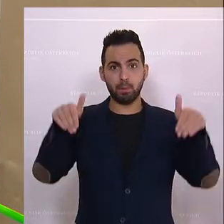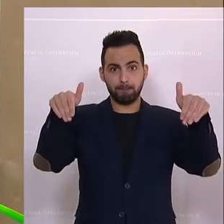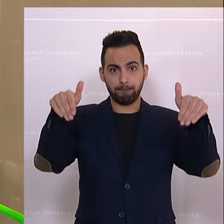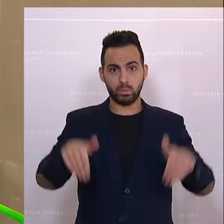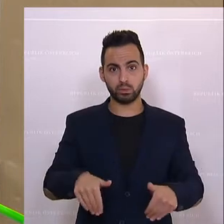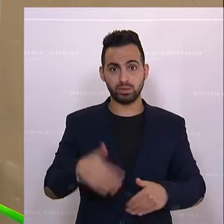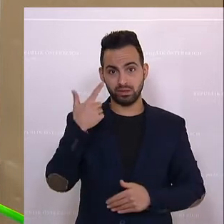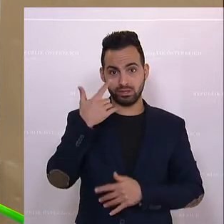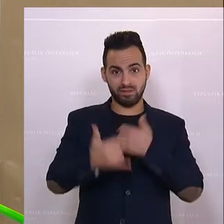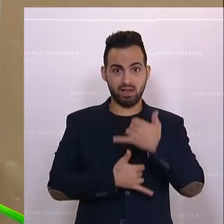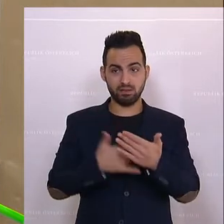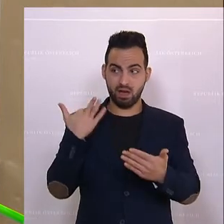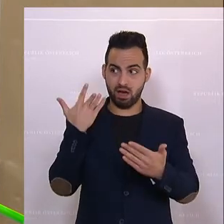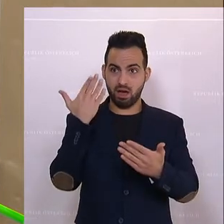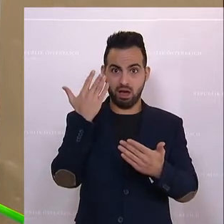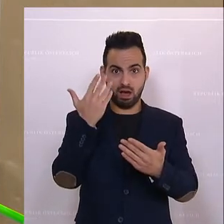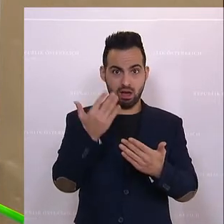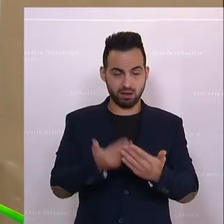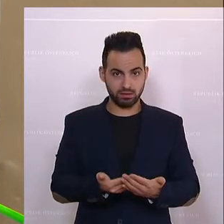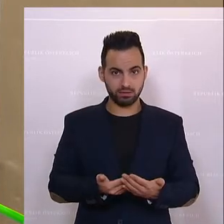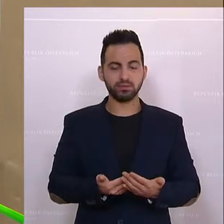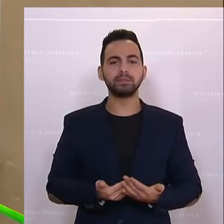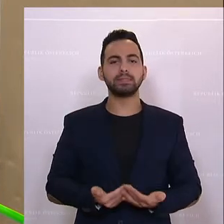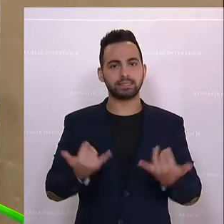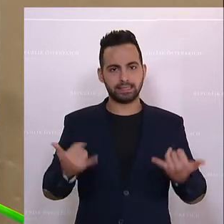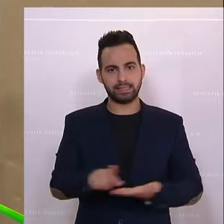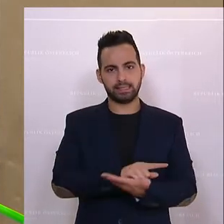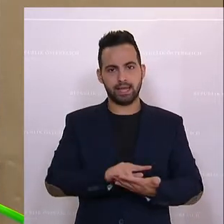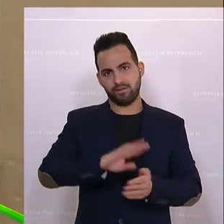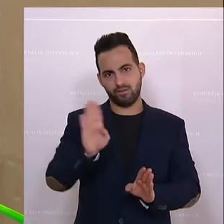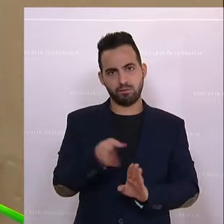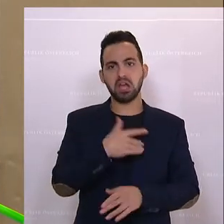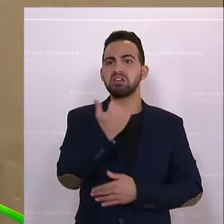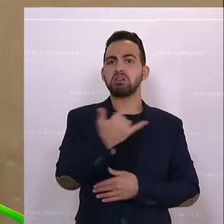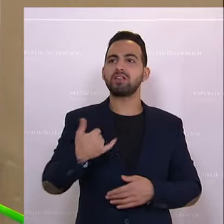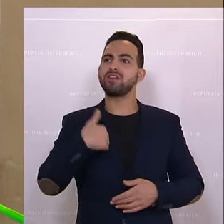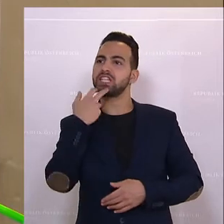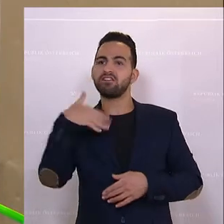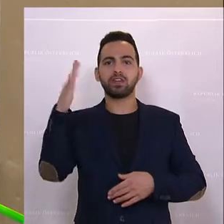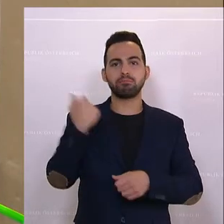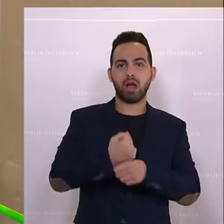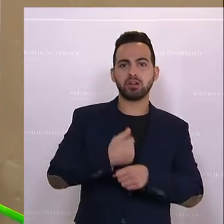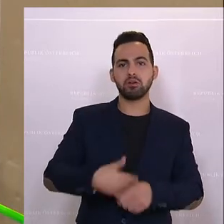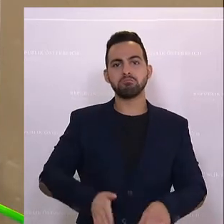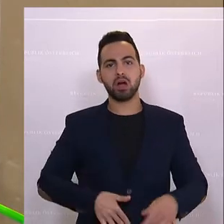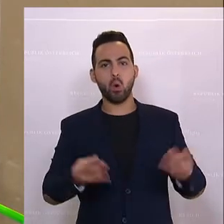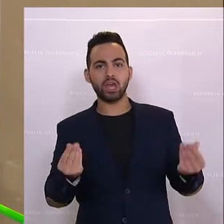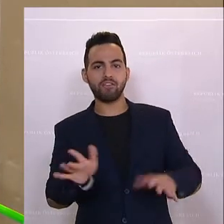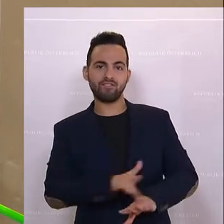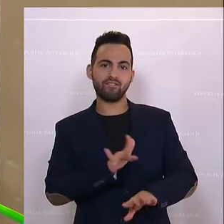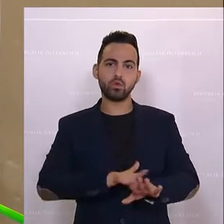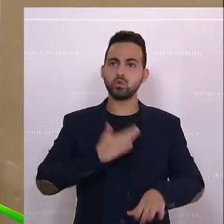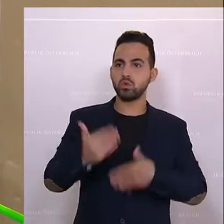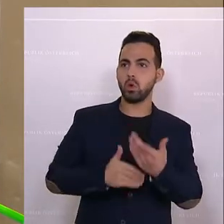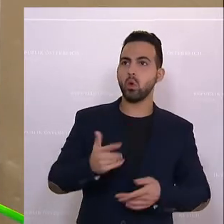Nach zwei Jahren sind die Zeiten vorbei, wo jeder tun kann, was er will, nach dem Bauchgefühl handelt oder